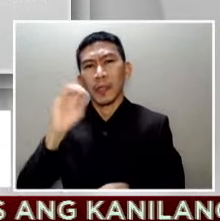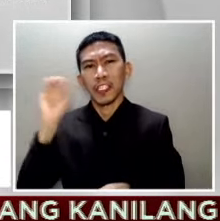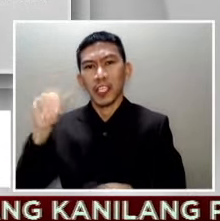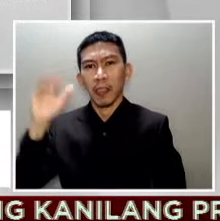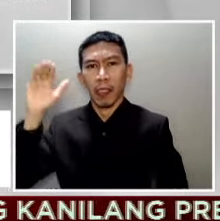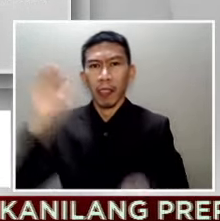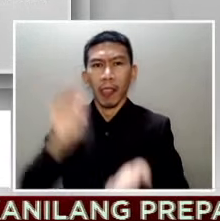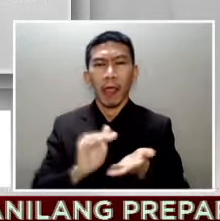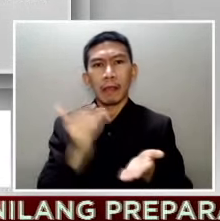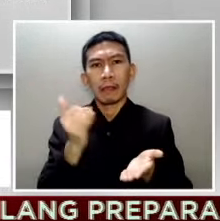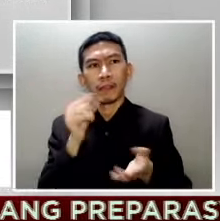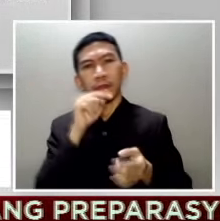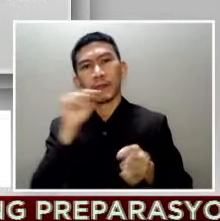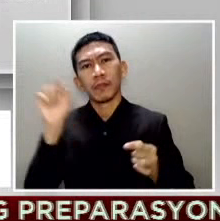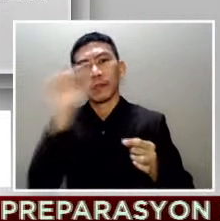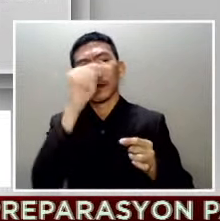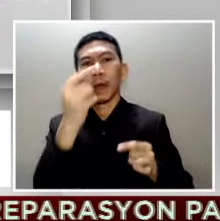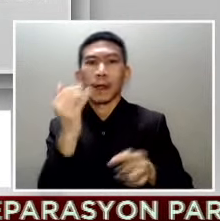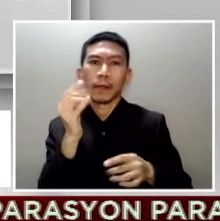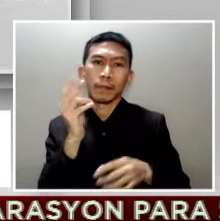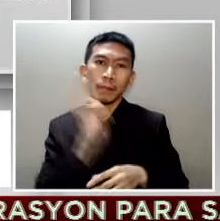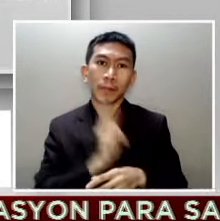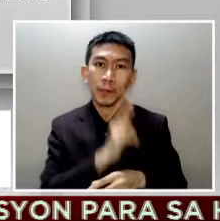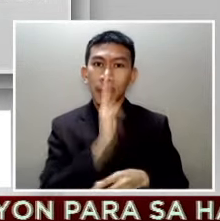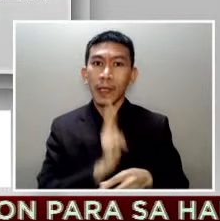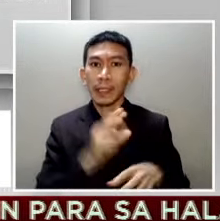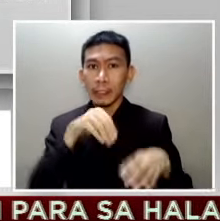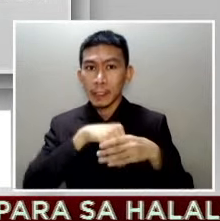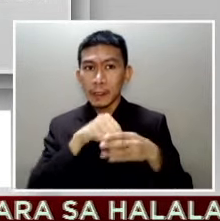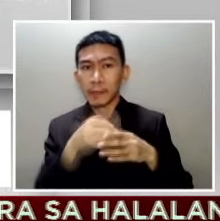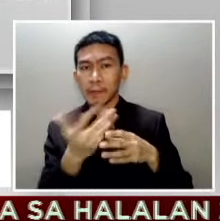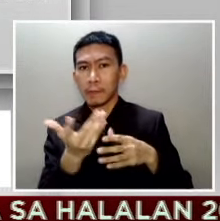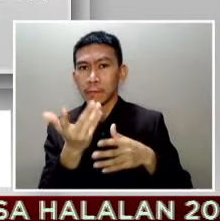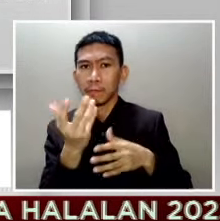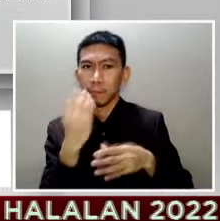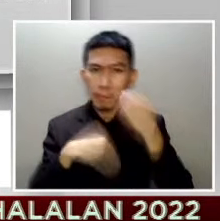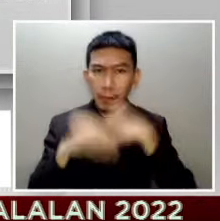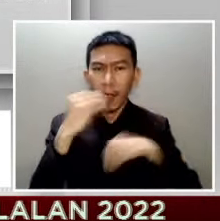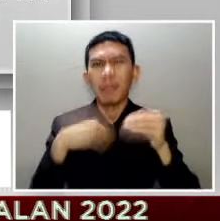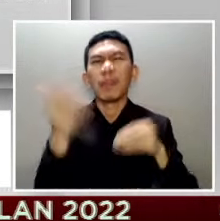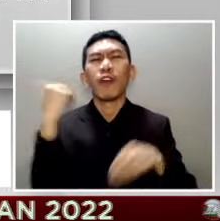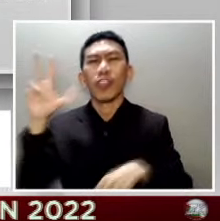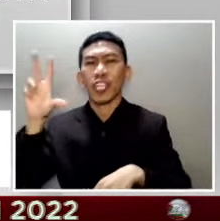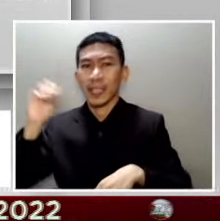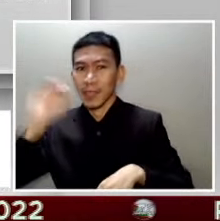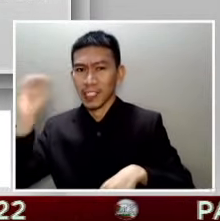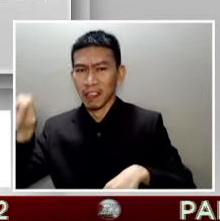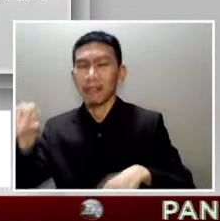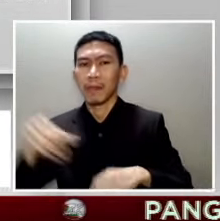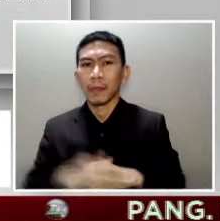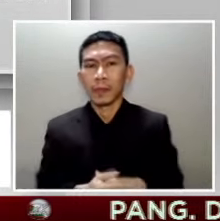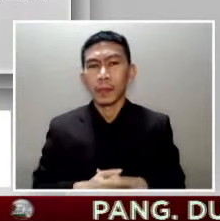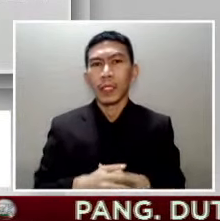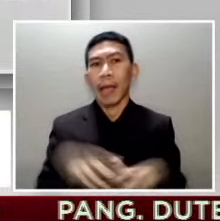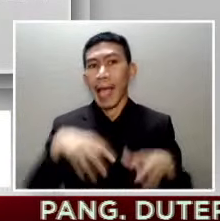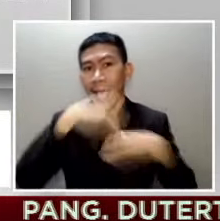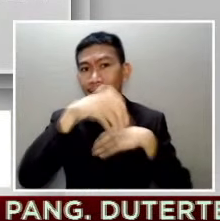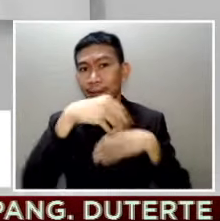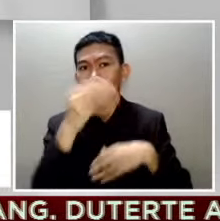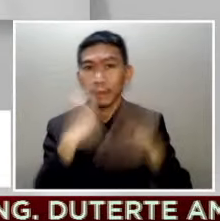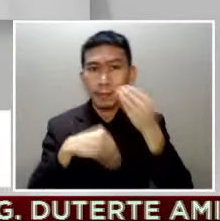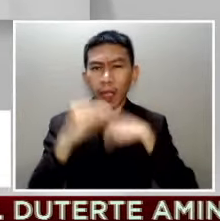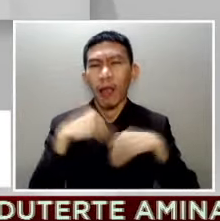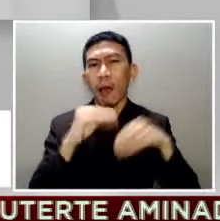indoor dine-in services mula sa dating 30%, habang ang alfresco o outdoor dining ay hanggang 50%